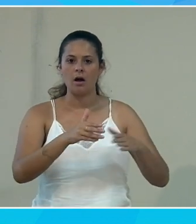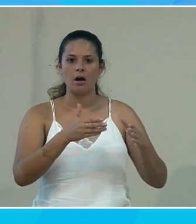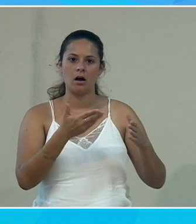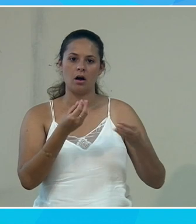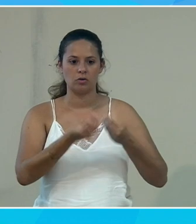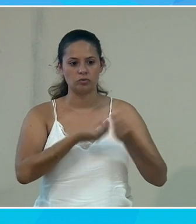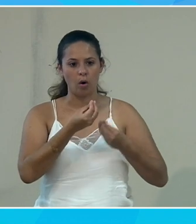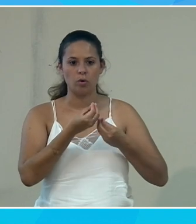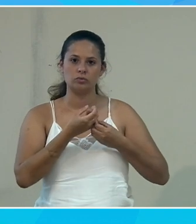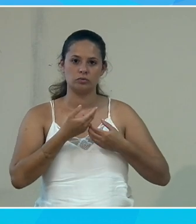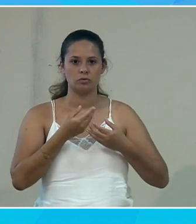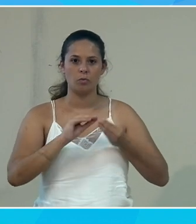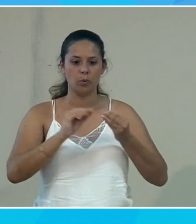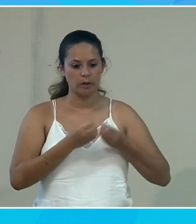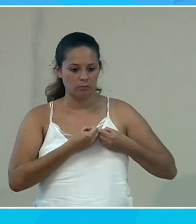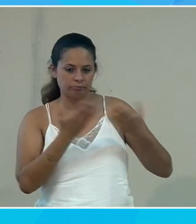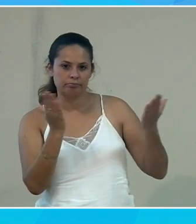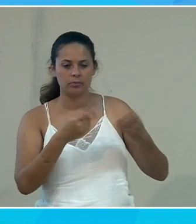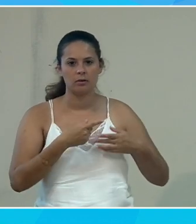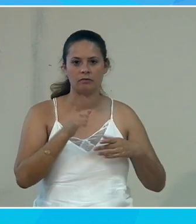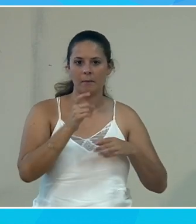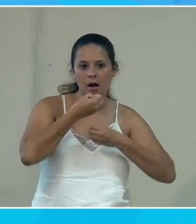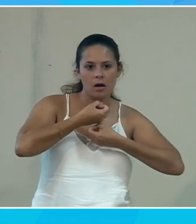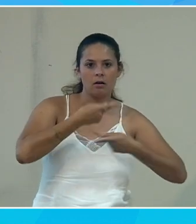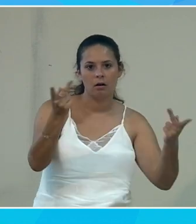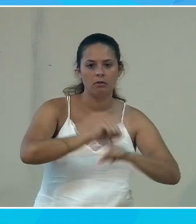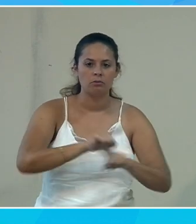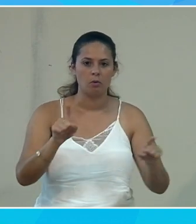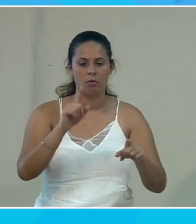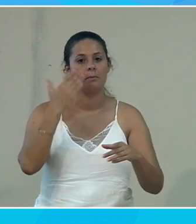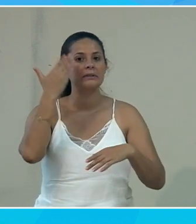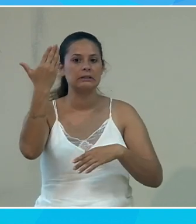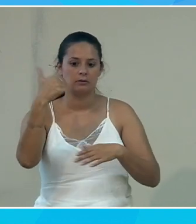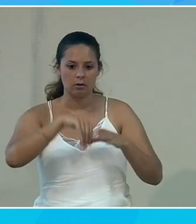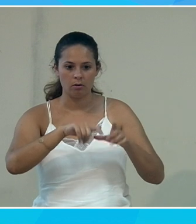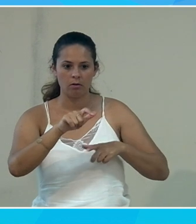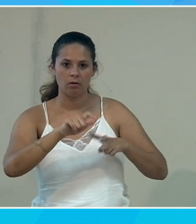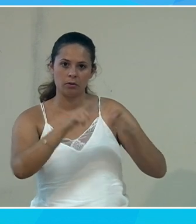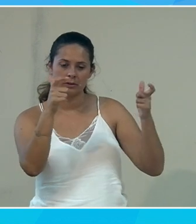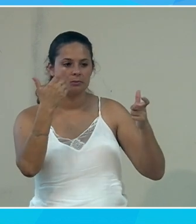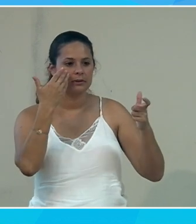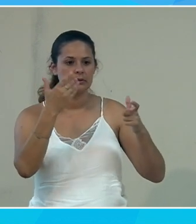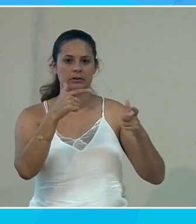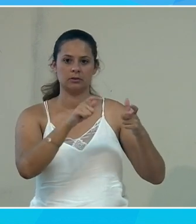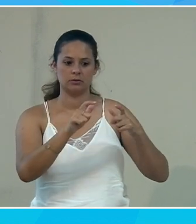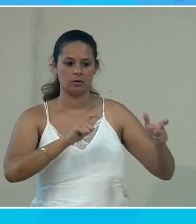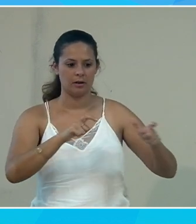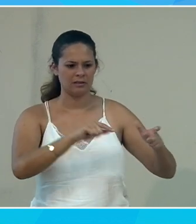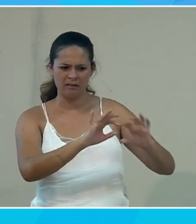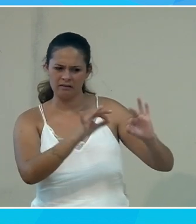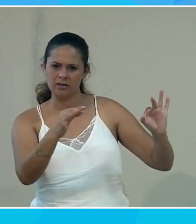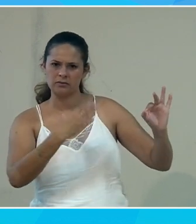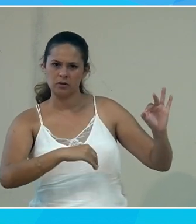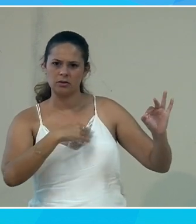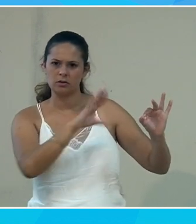qu'il ne faut surtout pas divulguer. Le pire, dans une entreprise, c'est d'avoir un collaborateur qui se dit tiens, cette phrase-là elle est en français,